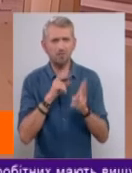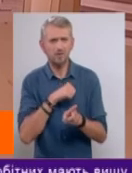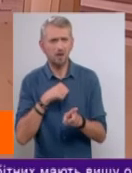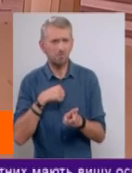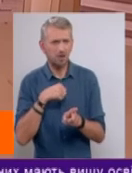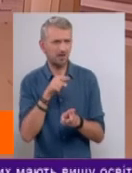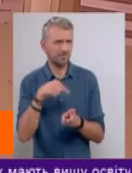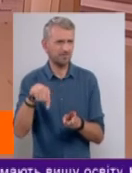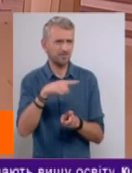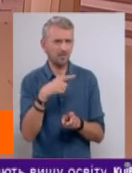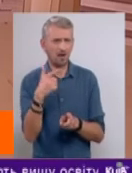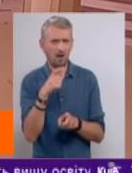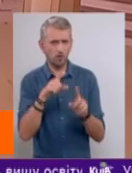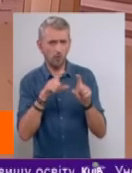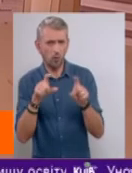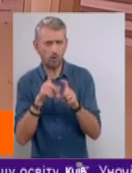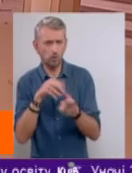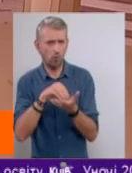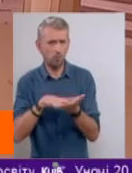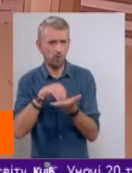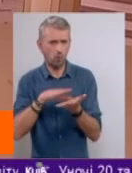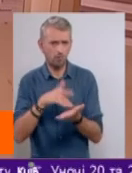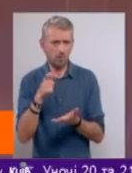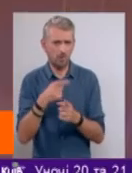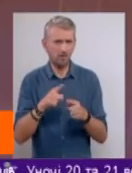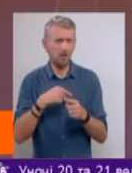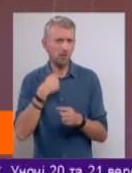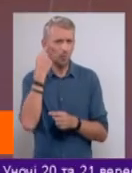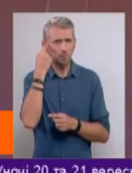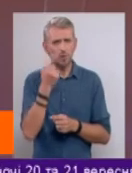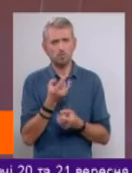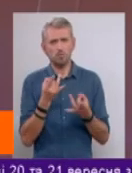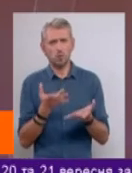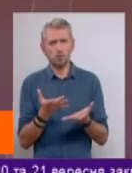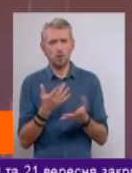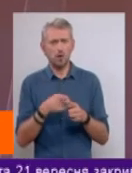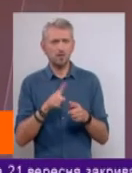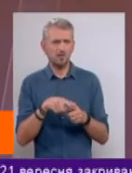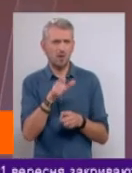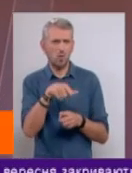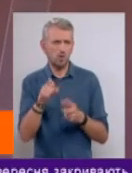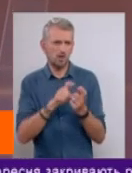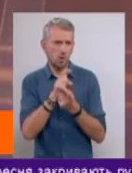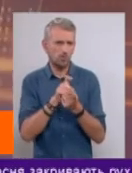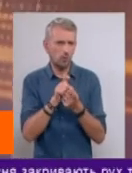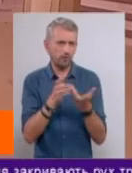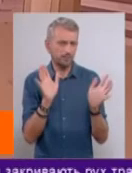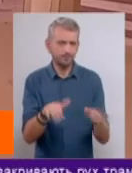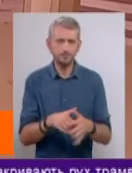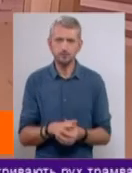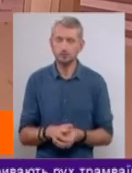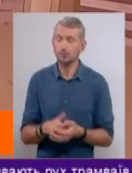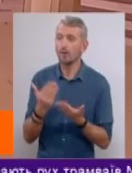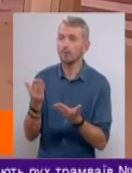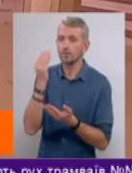комунальних, або, скажімо, газовиків, які обрековують газ. Це, я думаю, там просто людські розмови, які нікуди не дінеш. Прошу,